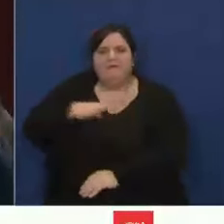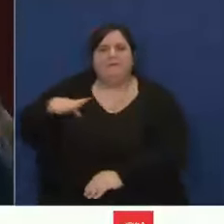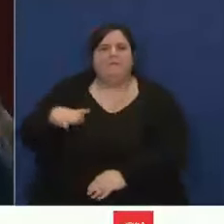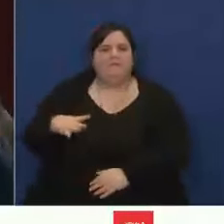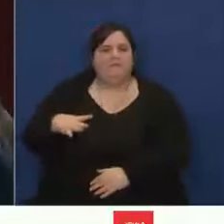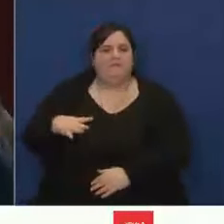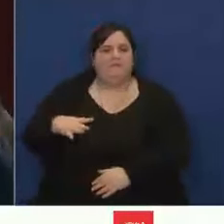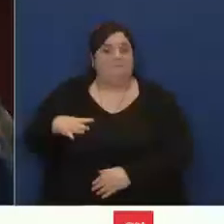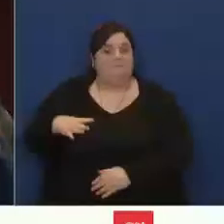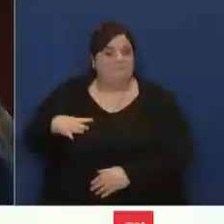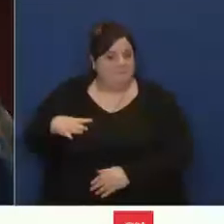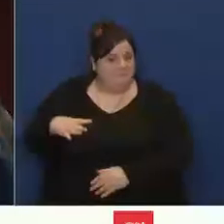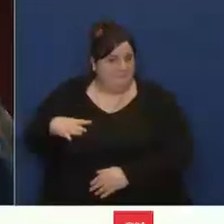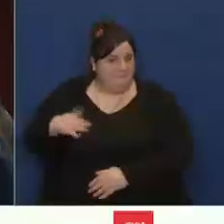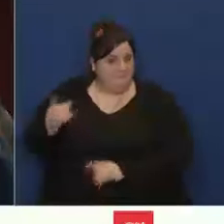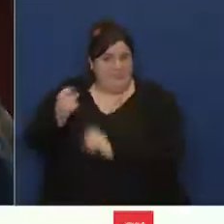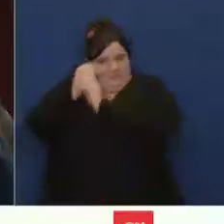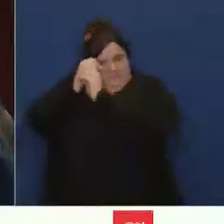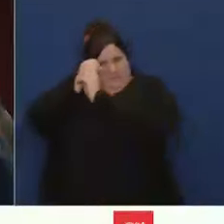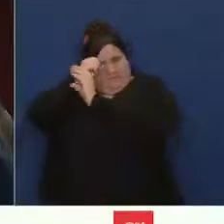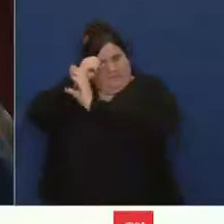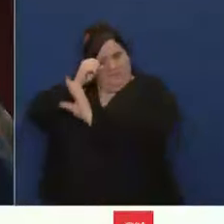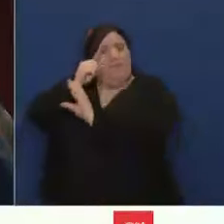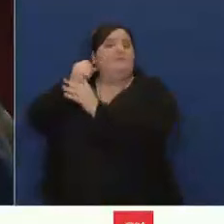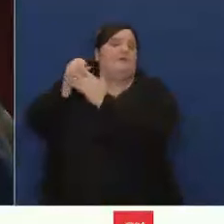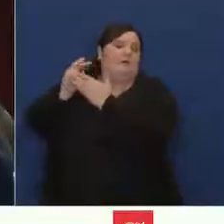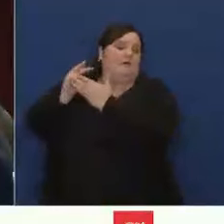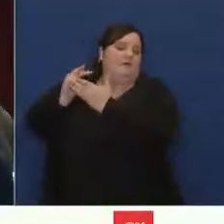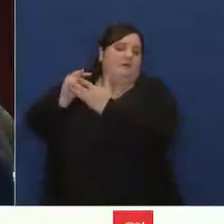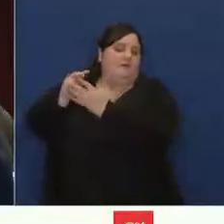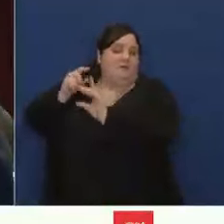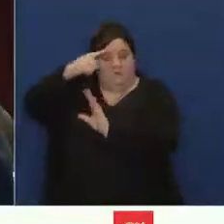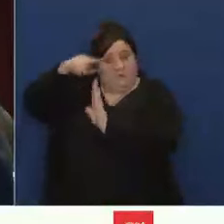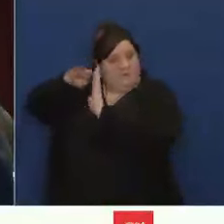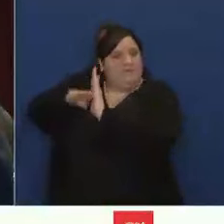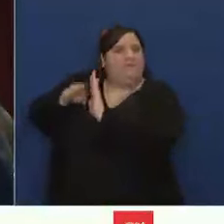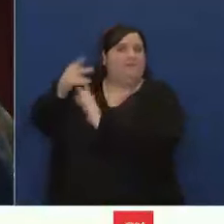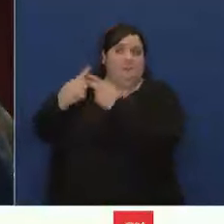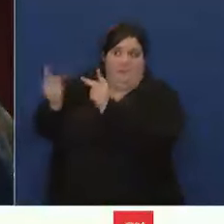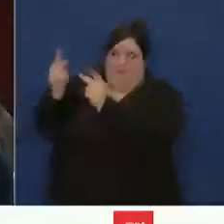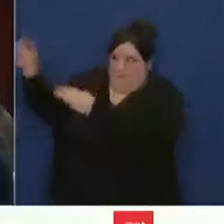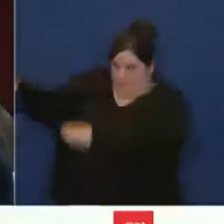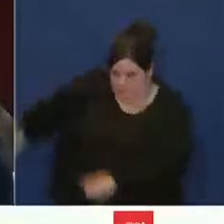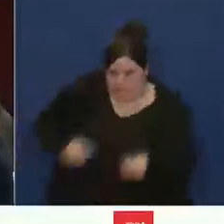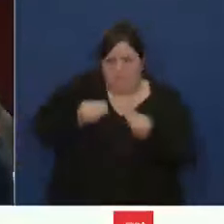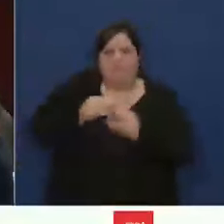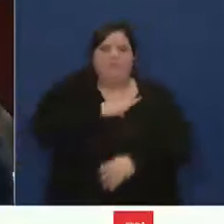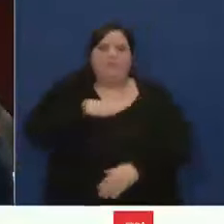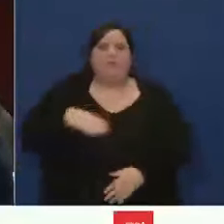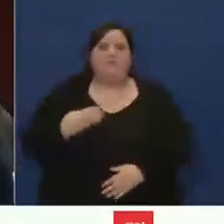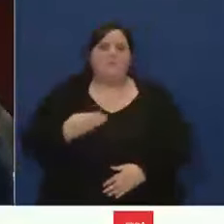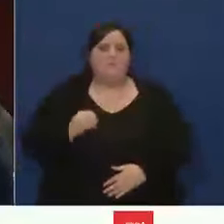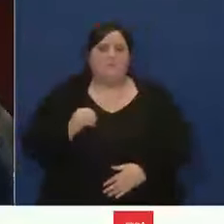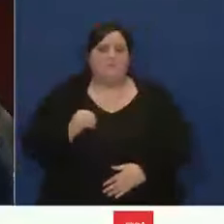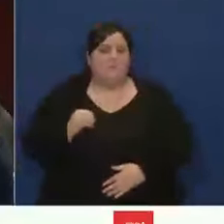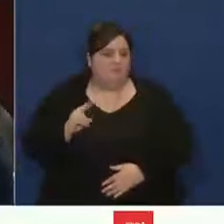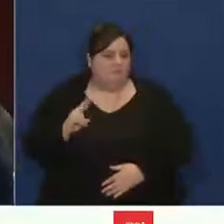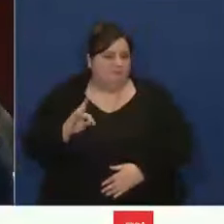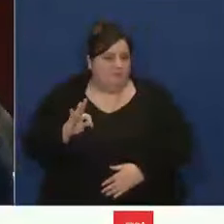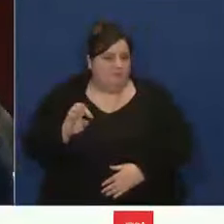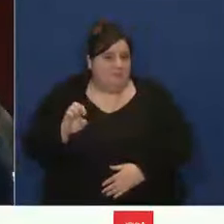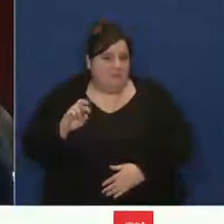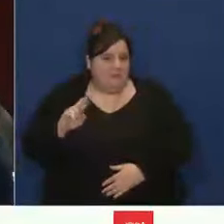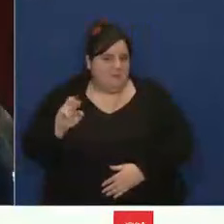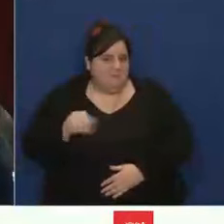-Kellot de l'Observatoire de l'éthique publique, qui défend l'idée d'un déontologue commun